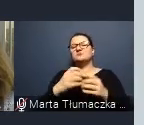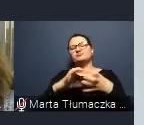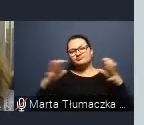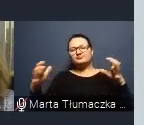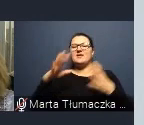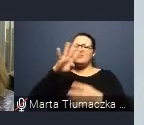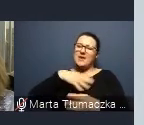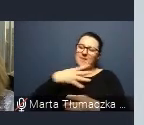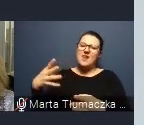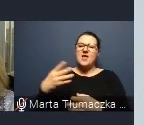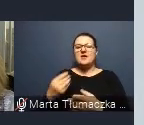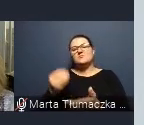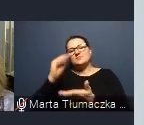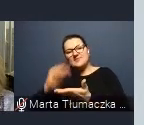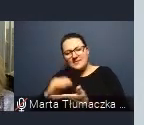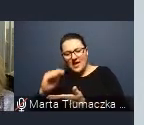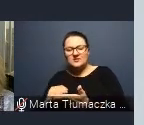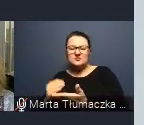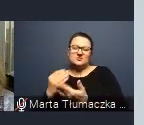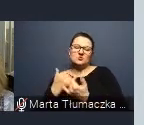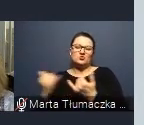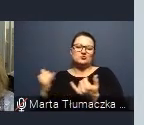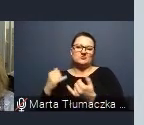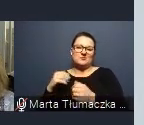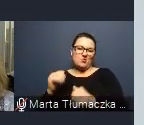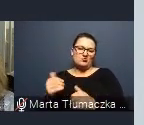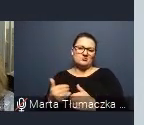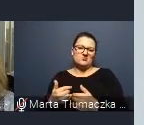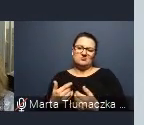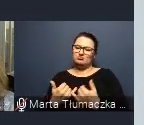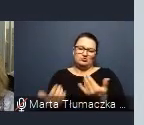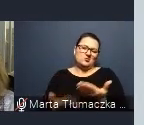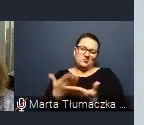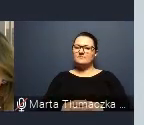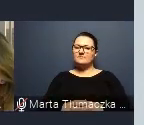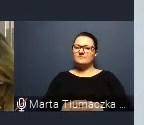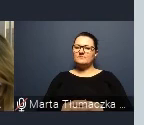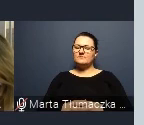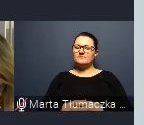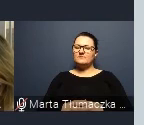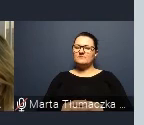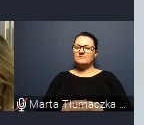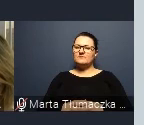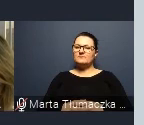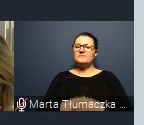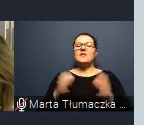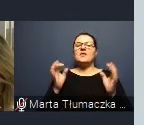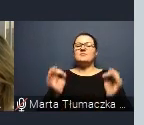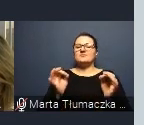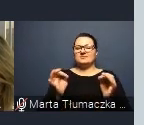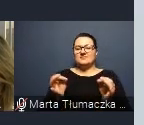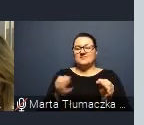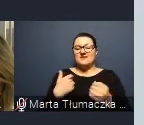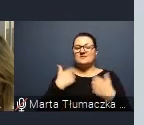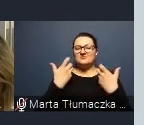notowania czy zapisywania programów. Teraz to, co chciałam